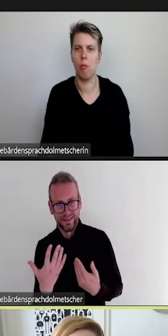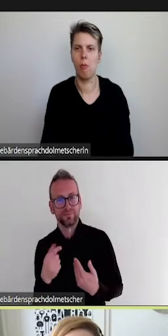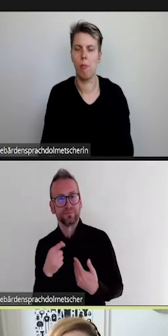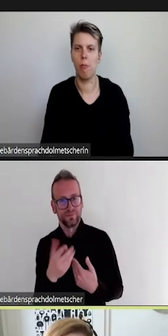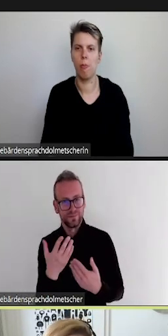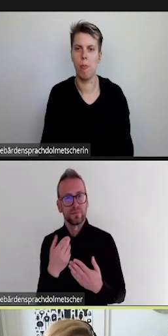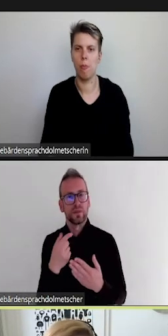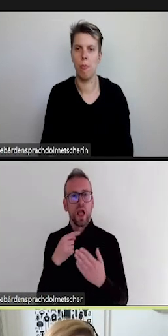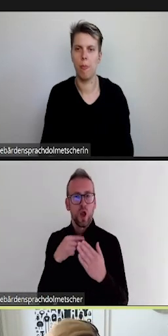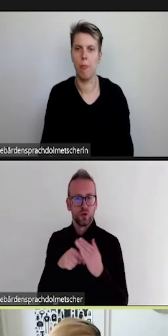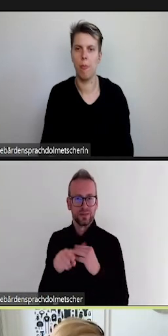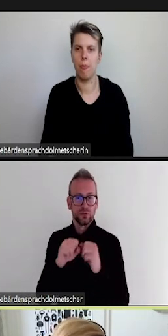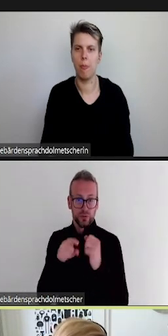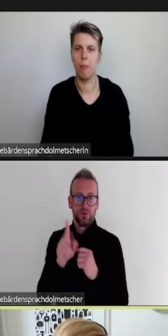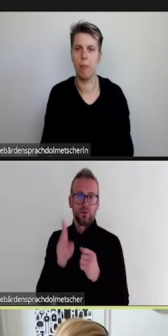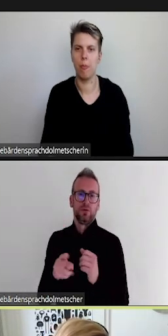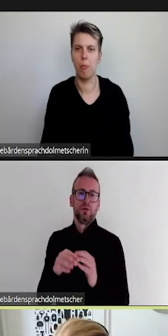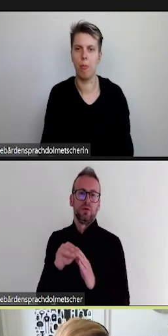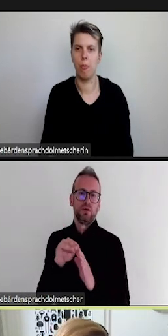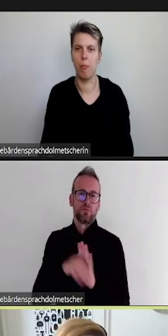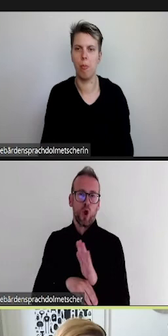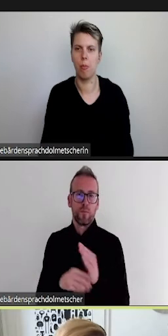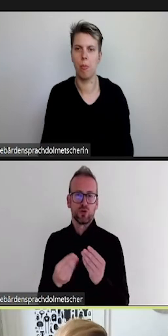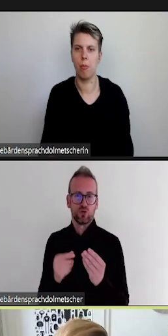fast nur Mittel für studentische Hilfskräfte hatten.